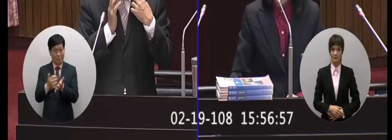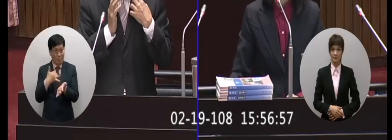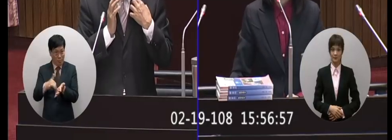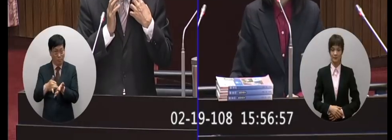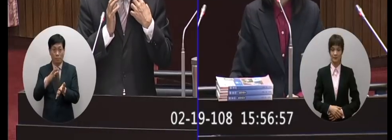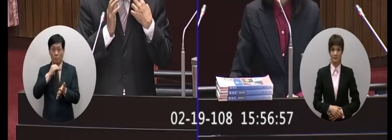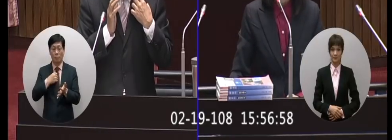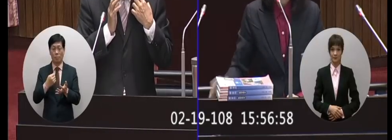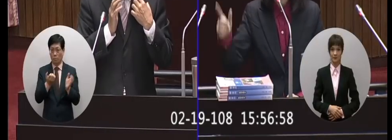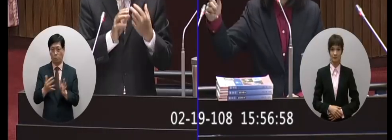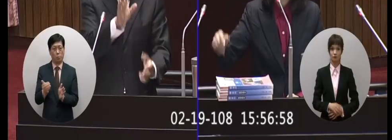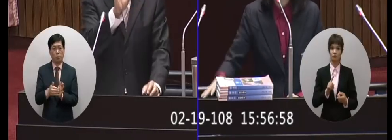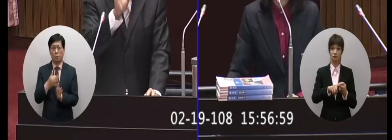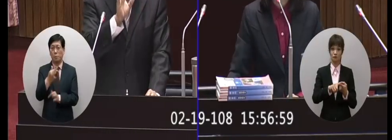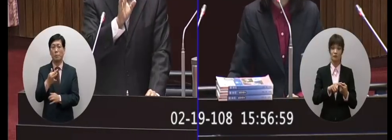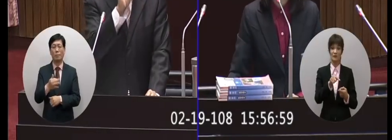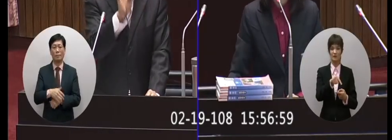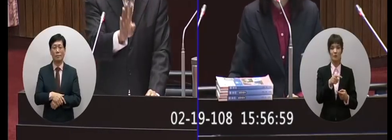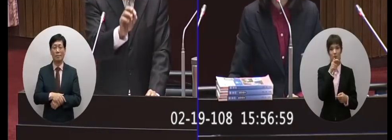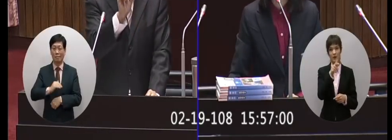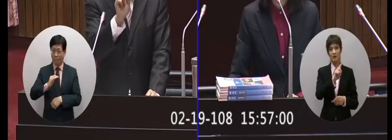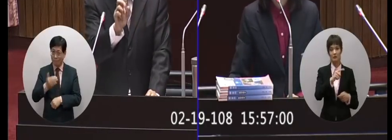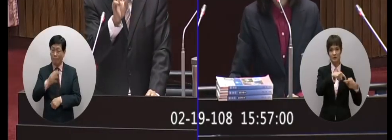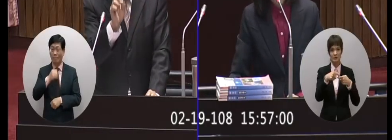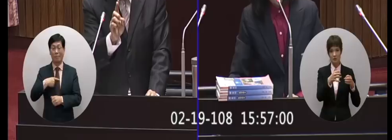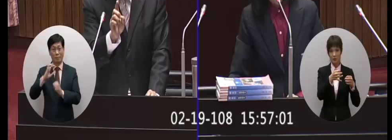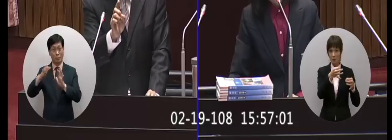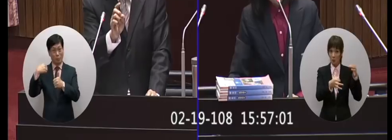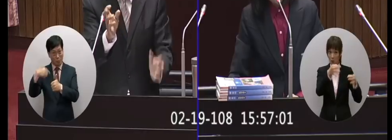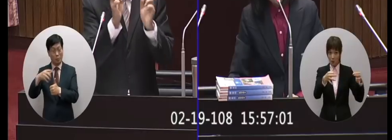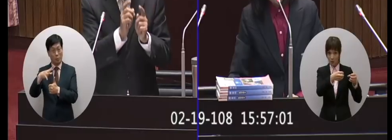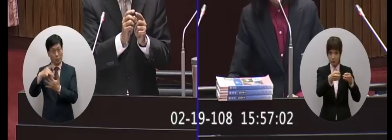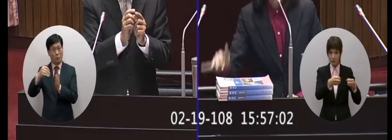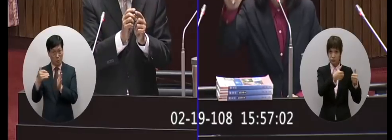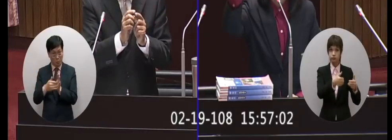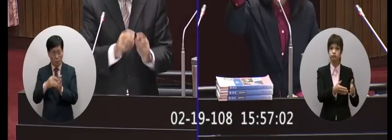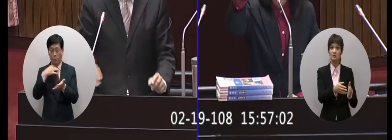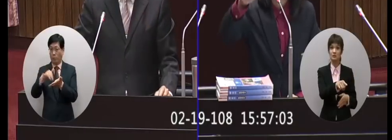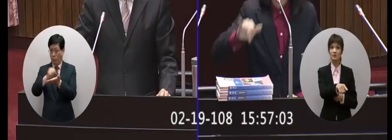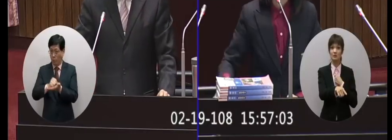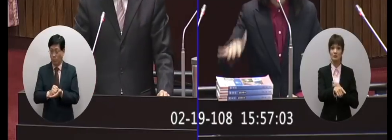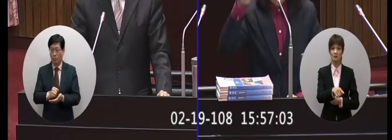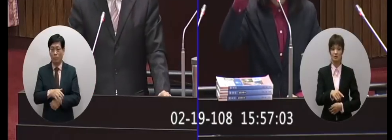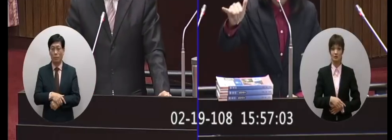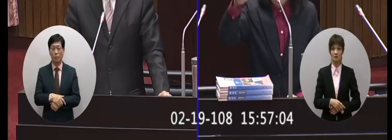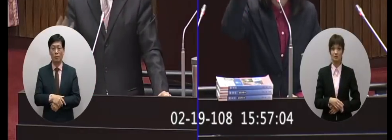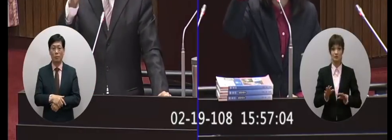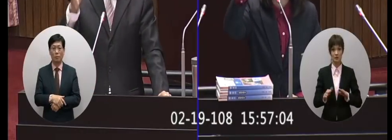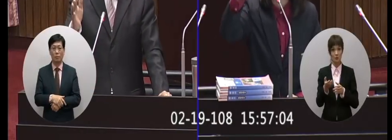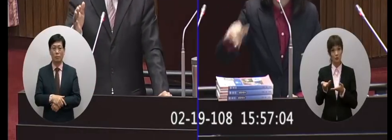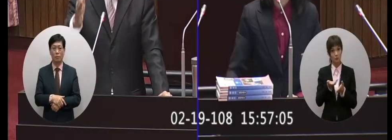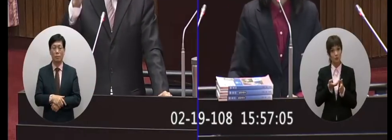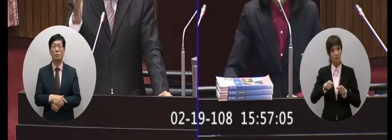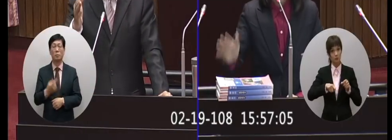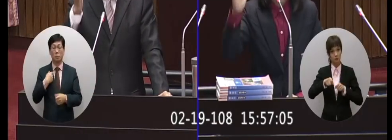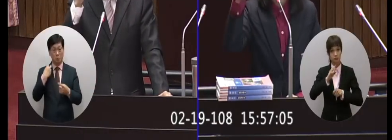那個其實就做好準備對那要聯合議價嘛所以 魔教選完哪一個版本的書只是統計數量希望是六所以你現在預期是